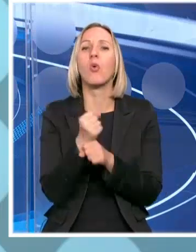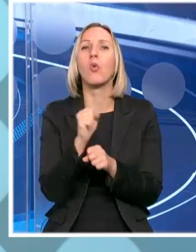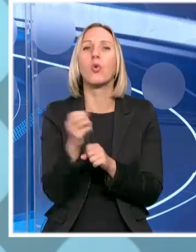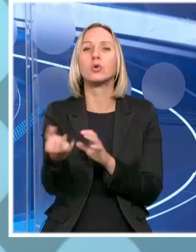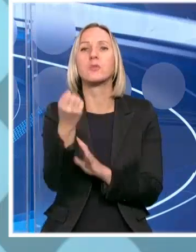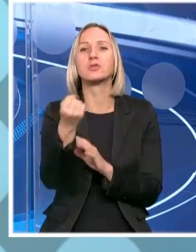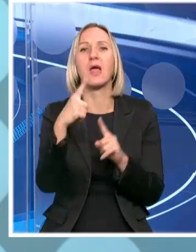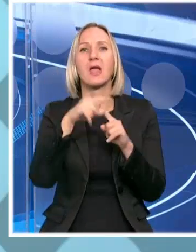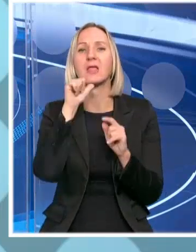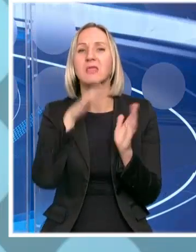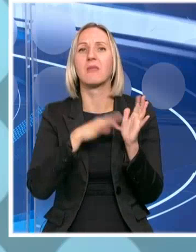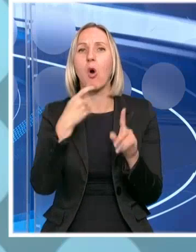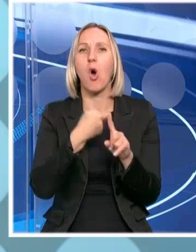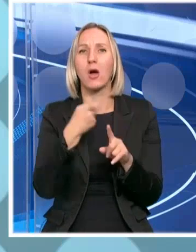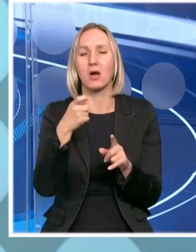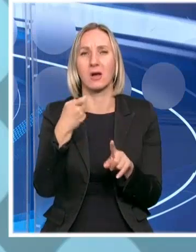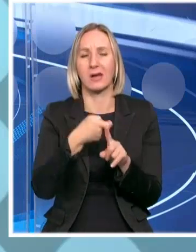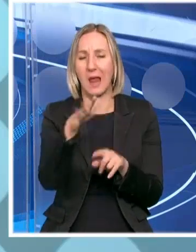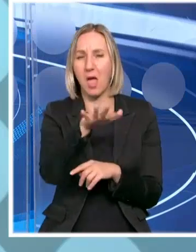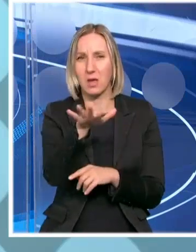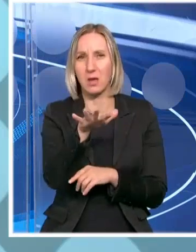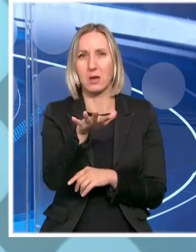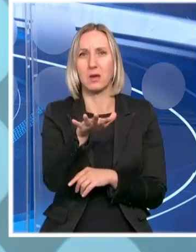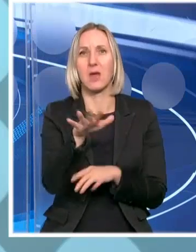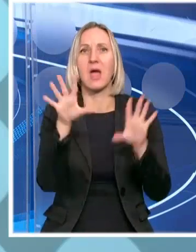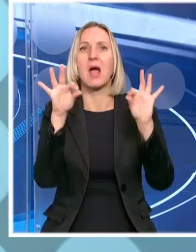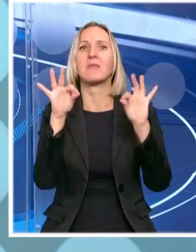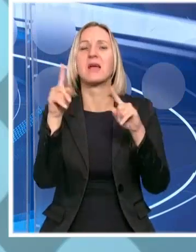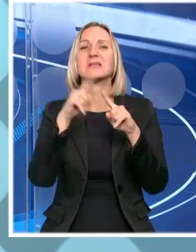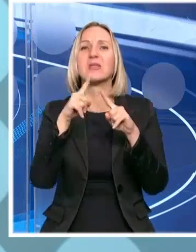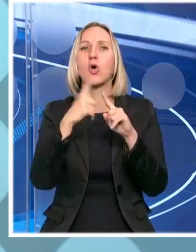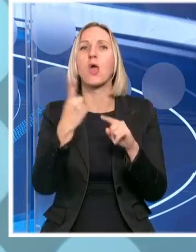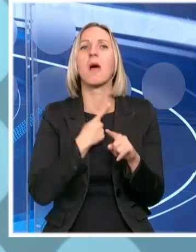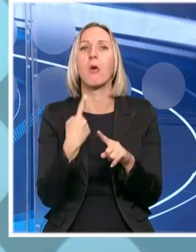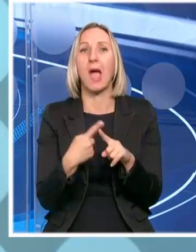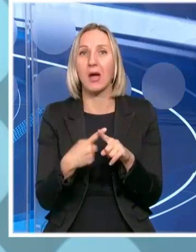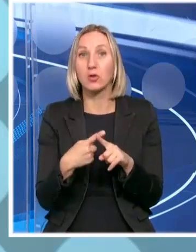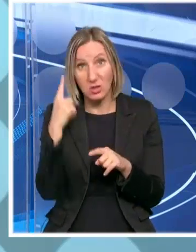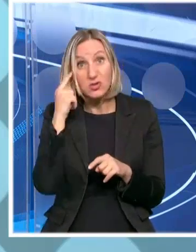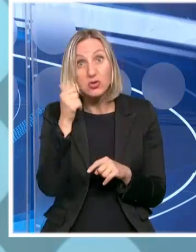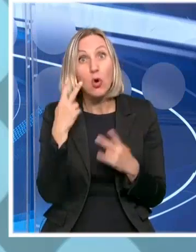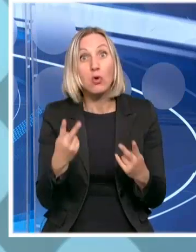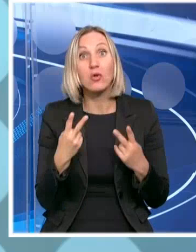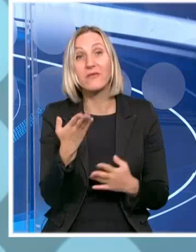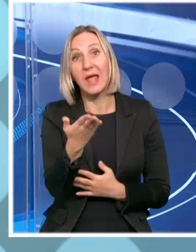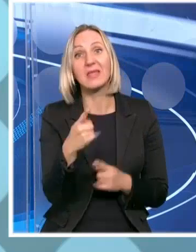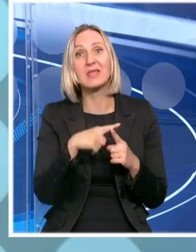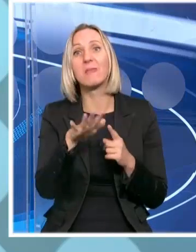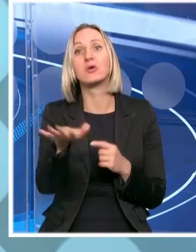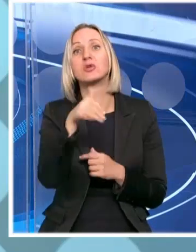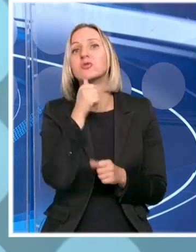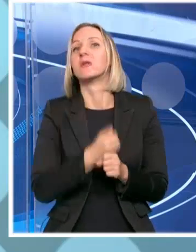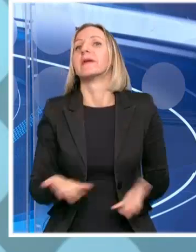Evo u Timočkoj krajini juče. Preključe, pardon. Gde se to na po hektaru? Znači, šta je to za Timočkoj krajini? Ali šta da ja radim?